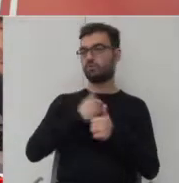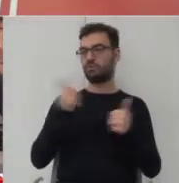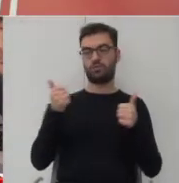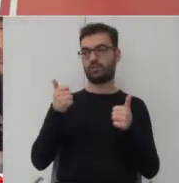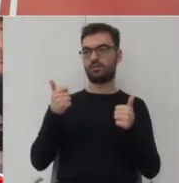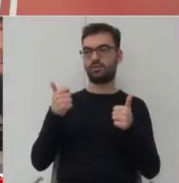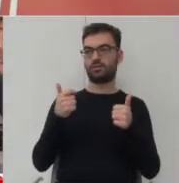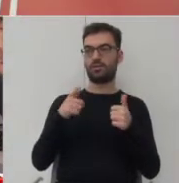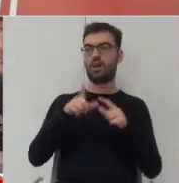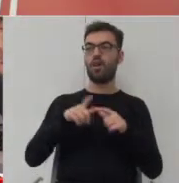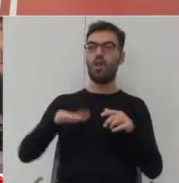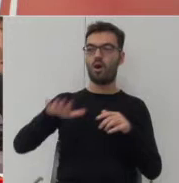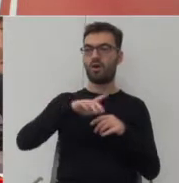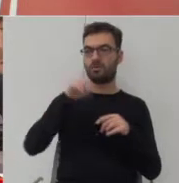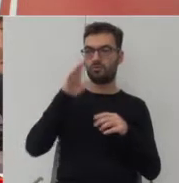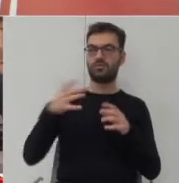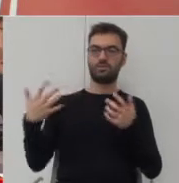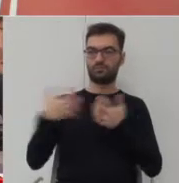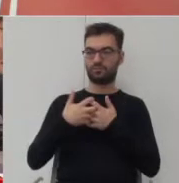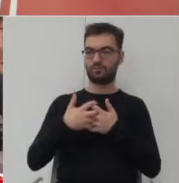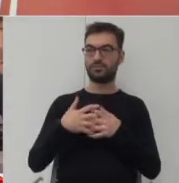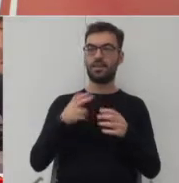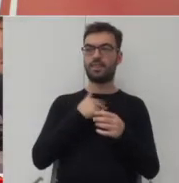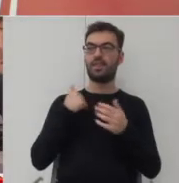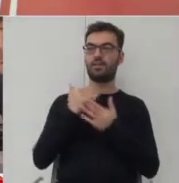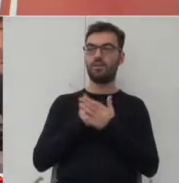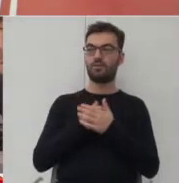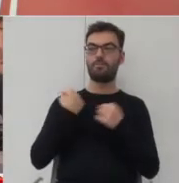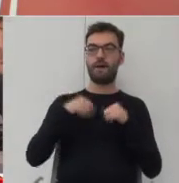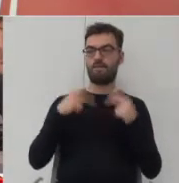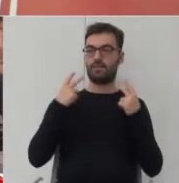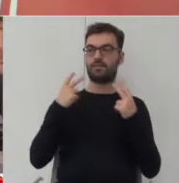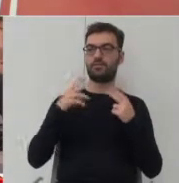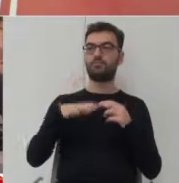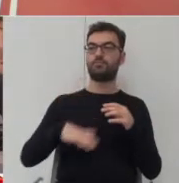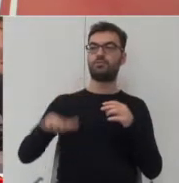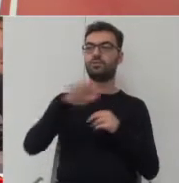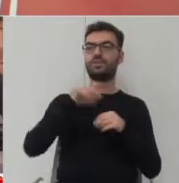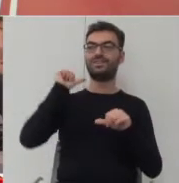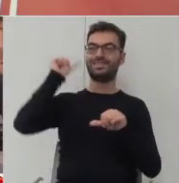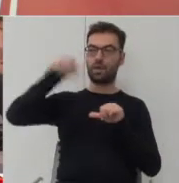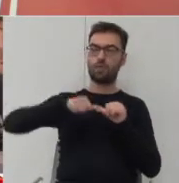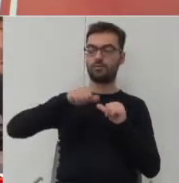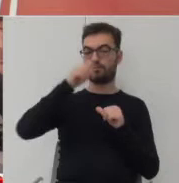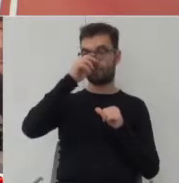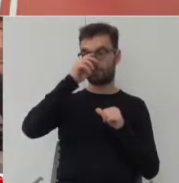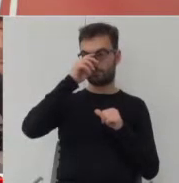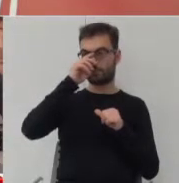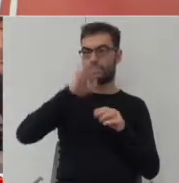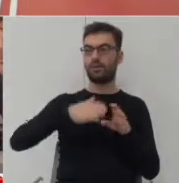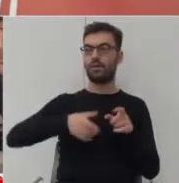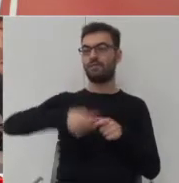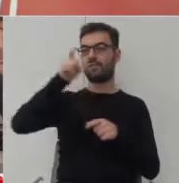społeczność lokalną wyanimował. W naszych warunkach bardzo istotne są też przestrzenie całoroczne. To jest przykład wertykalnej sali